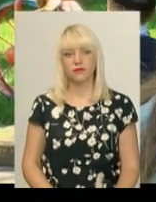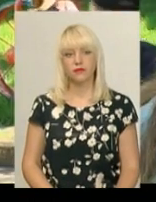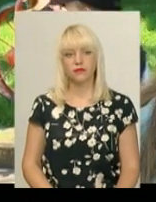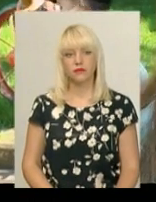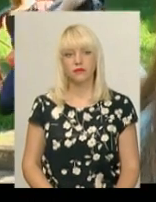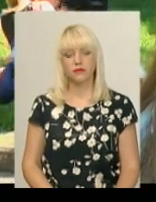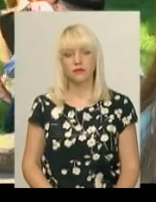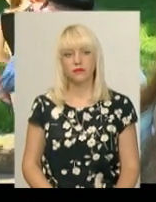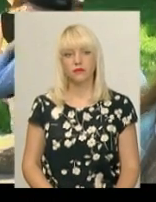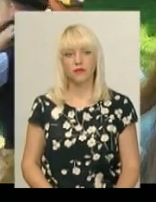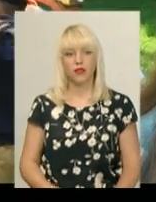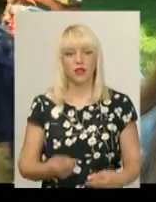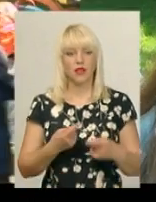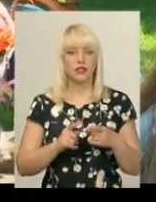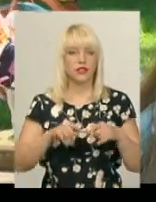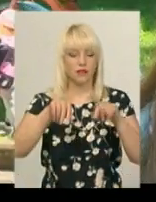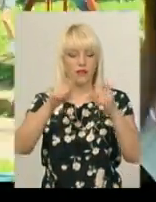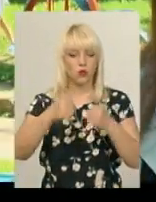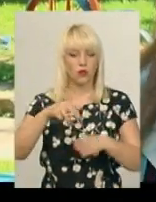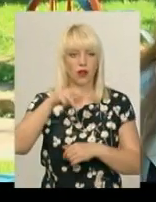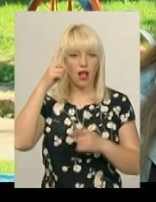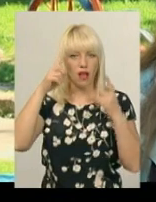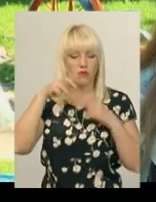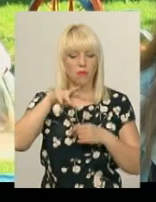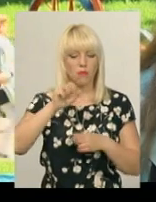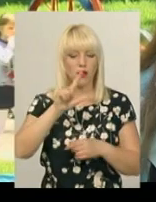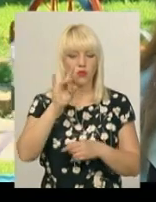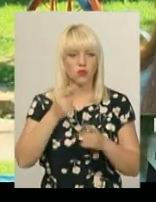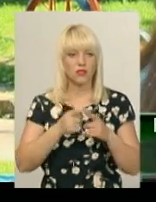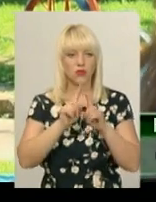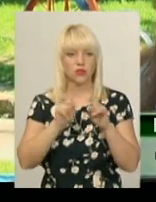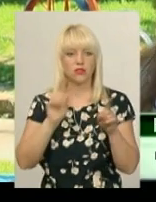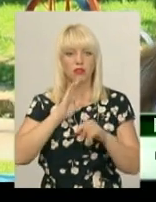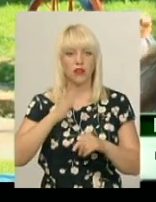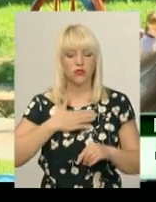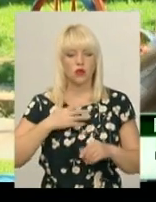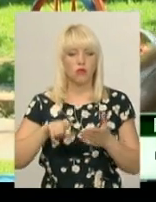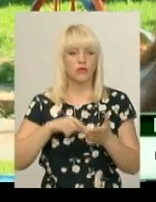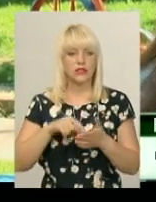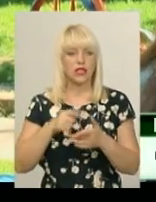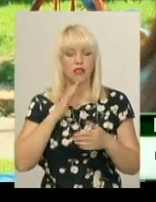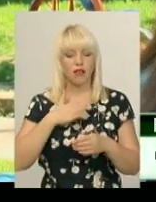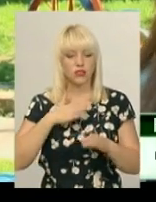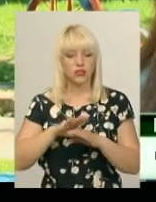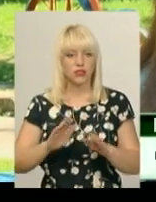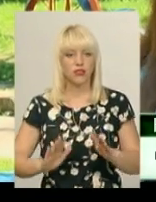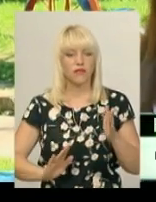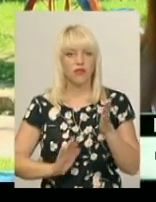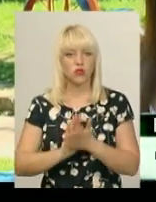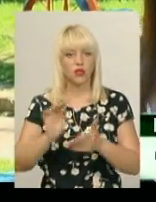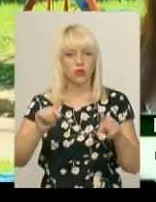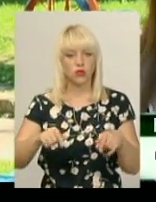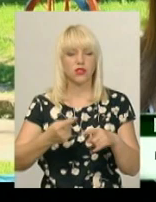Фігури Мазура – це взагалі родзинка нашого міста. Наші діти виростають тут. Це те, що відрізняє наше